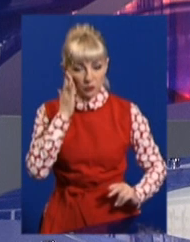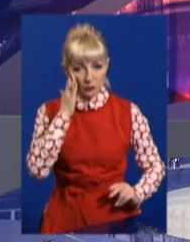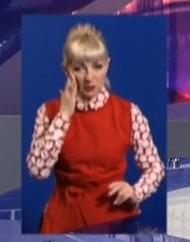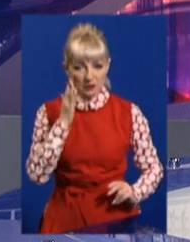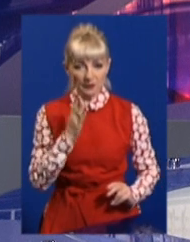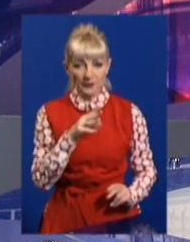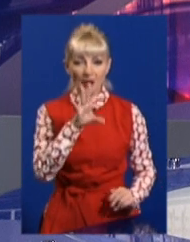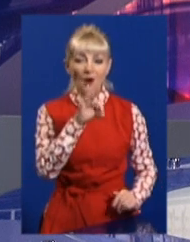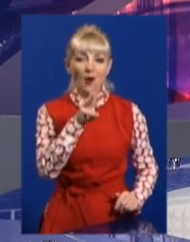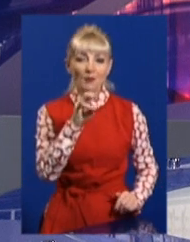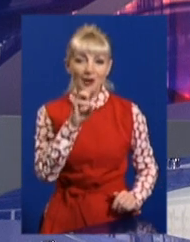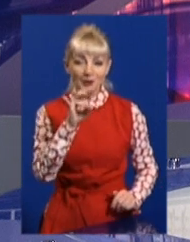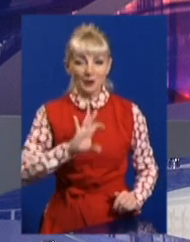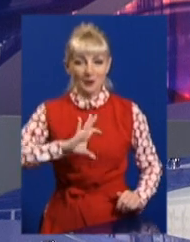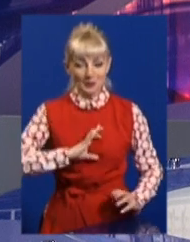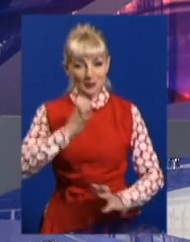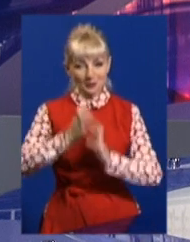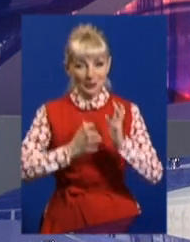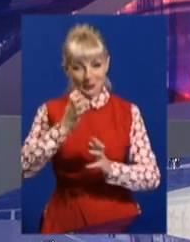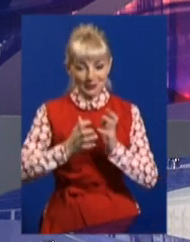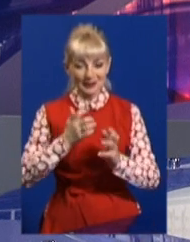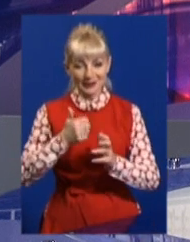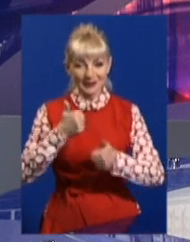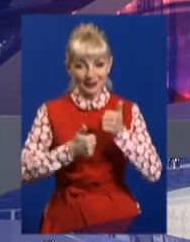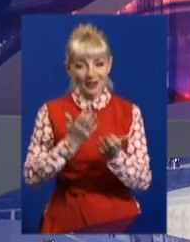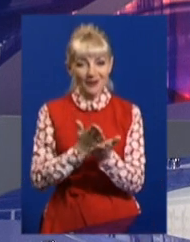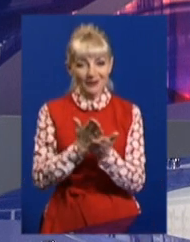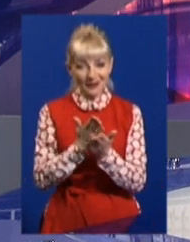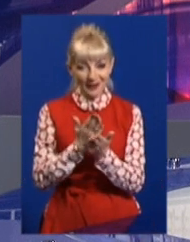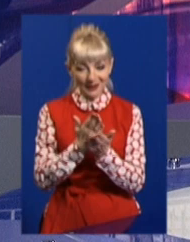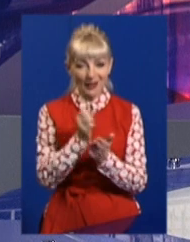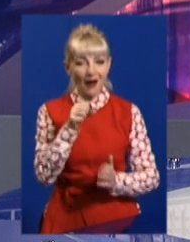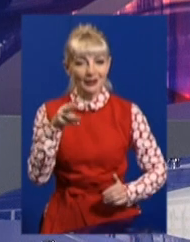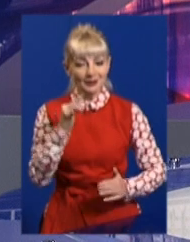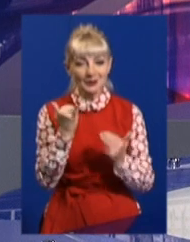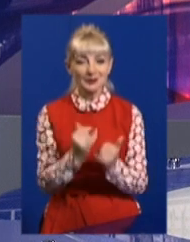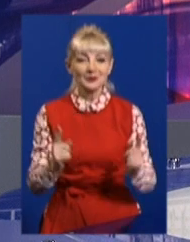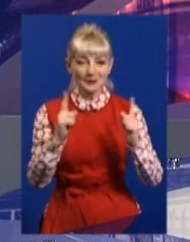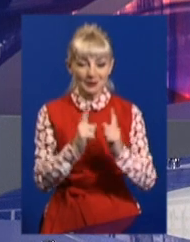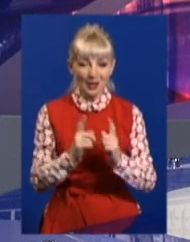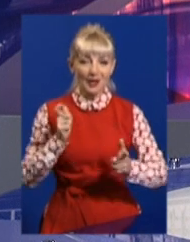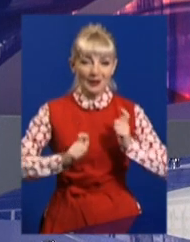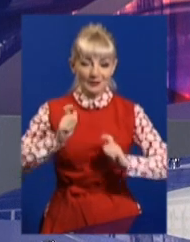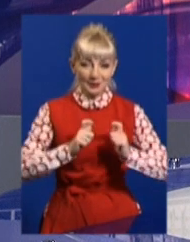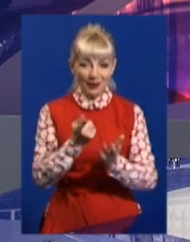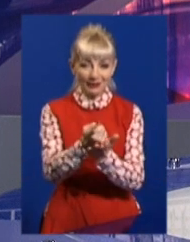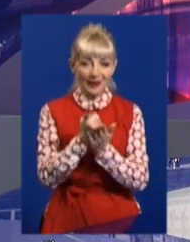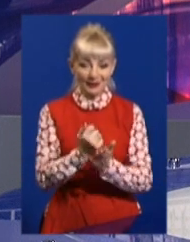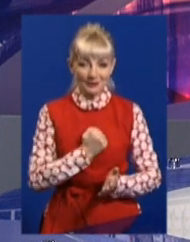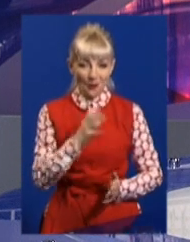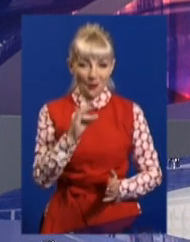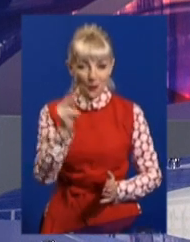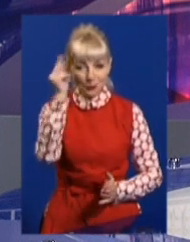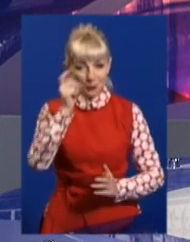Василя Умельченка, призера міжнародних змагань, ветеранів бойових дій ігри Нескорених, сьогодні зустрічали в Інституті танкових військ. Він –